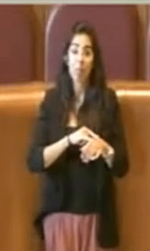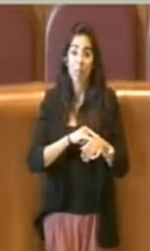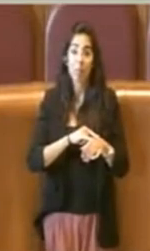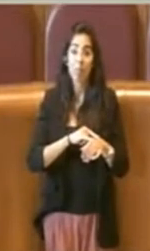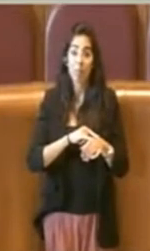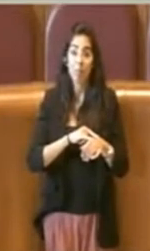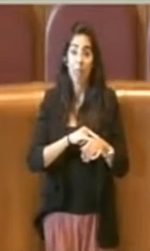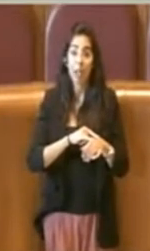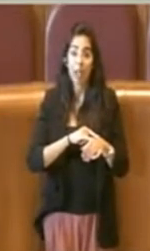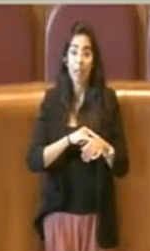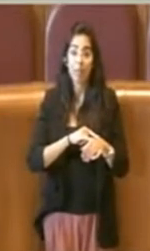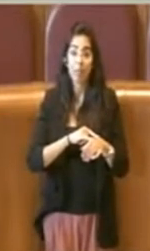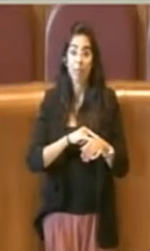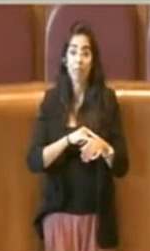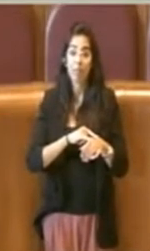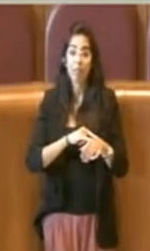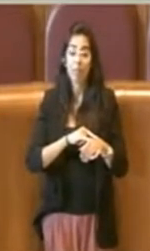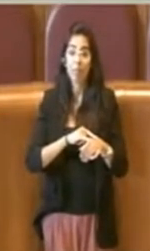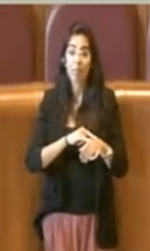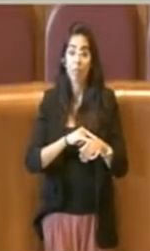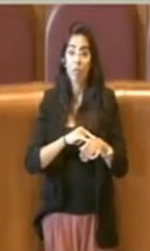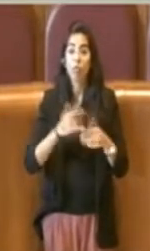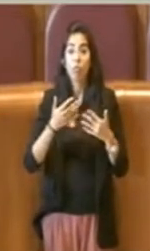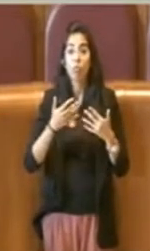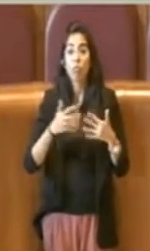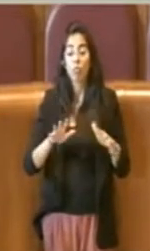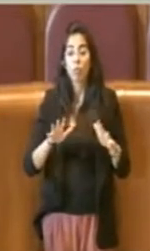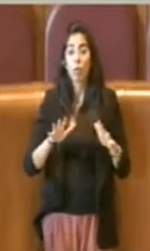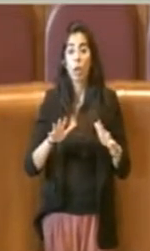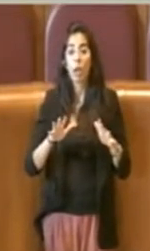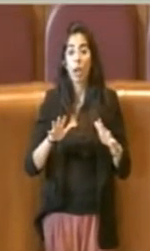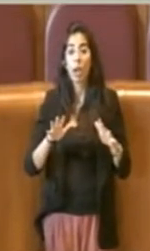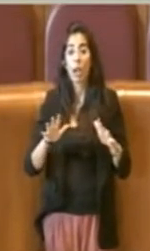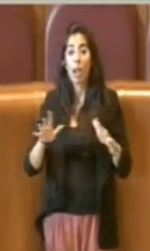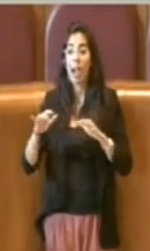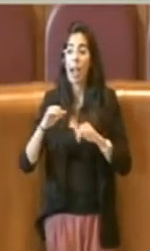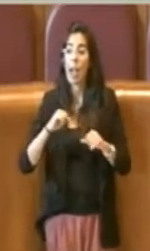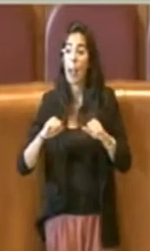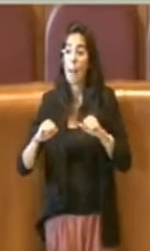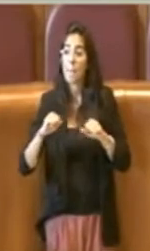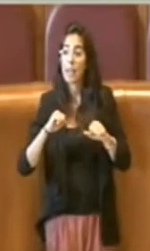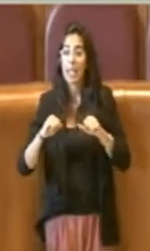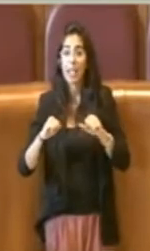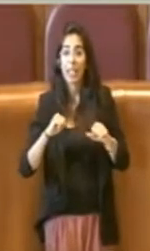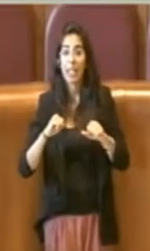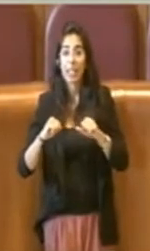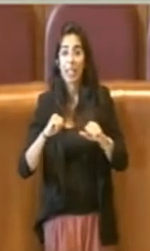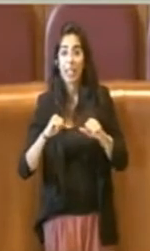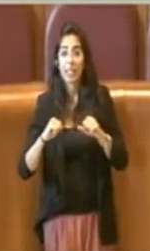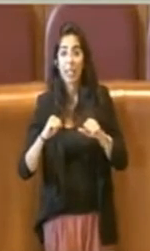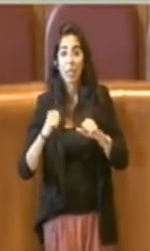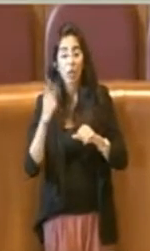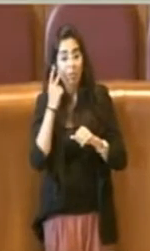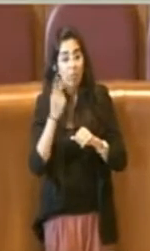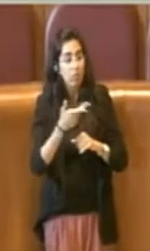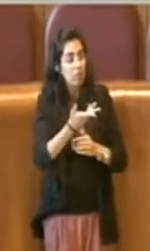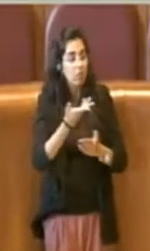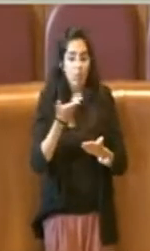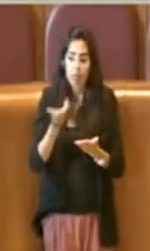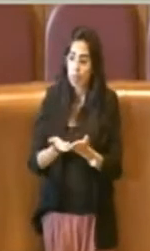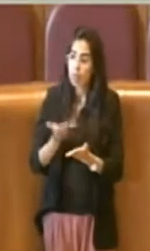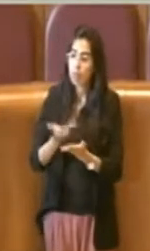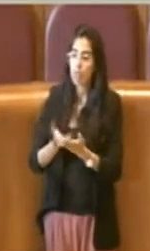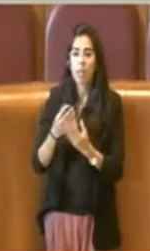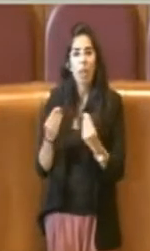dell'amministrazione una serie di richieste di dilatazione di questi tempi perché